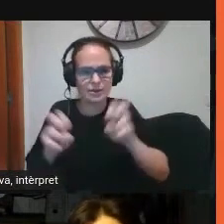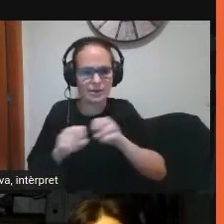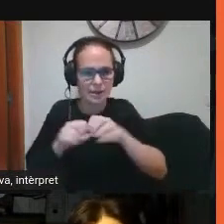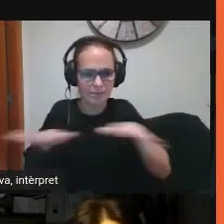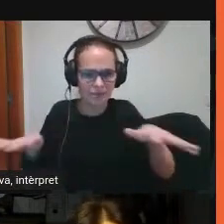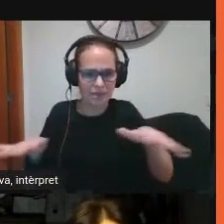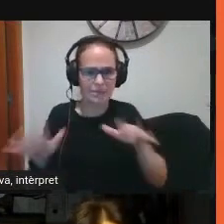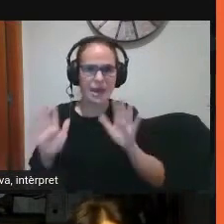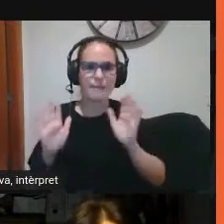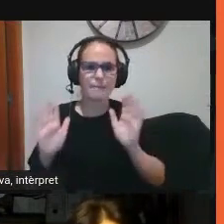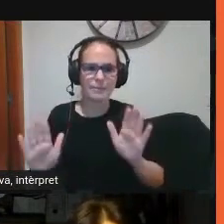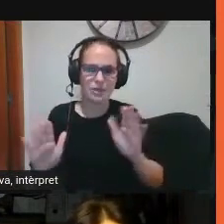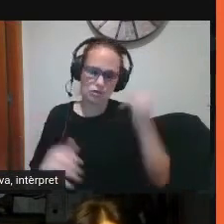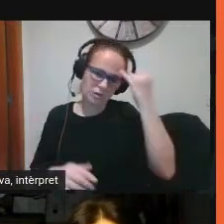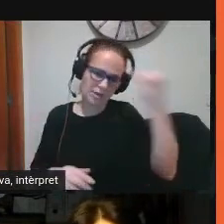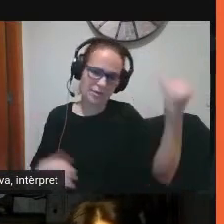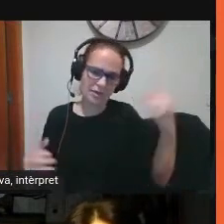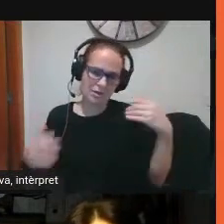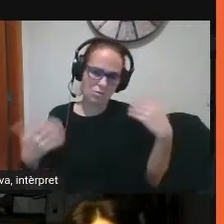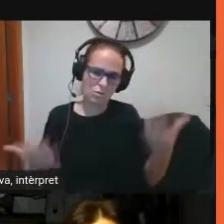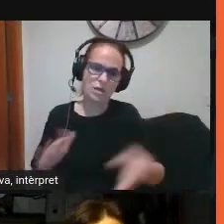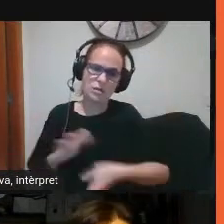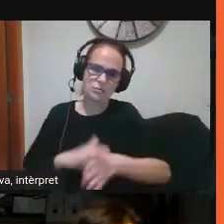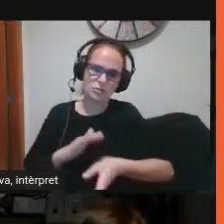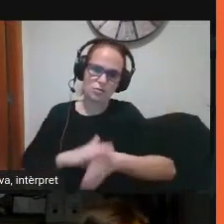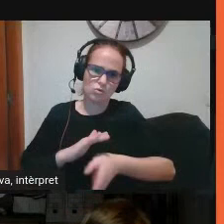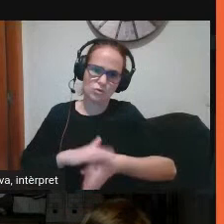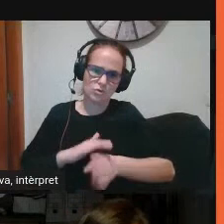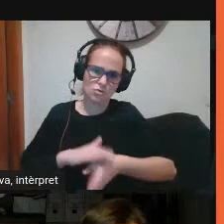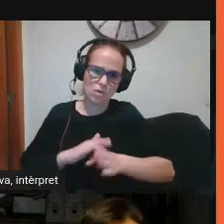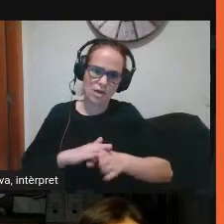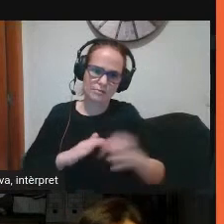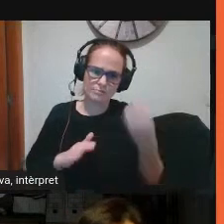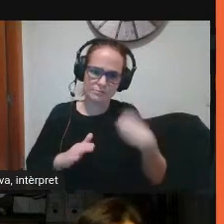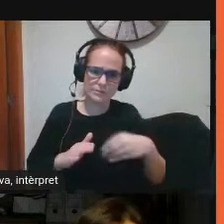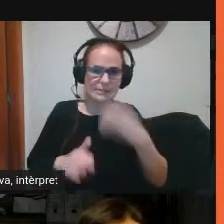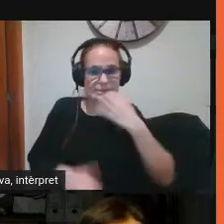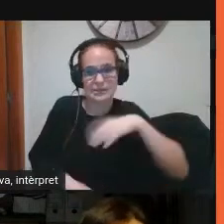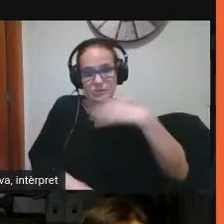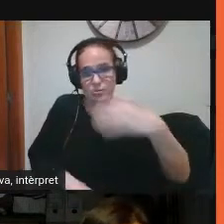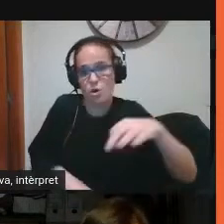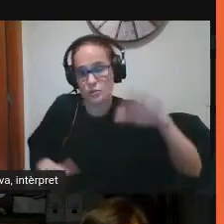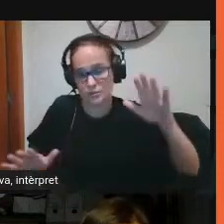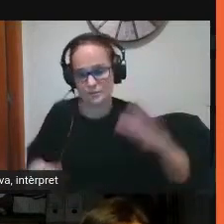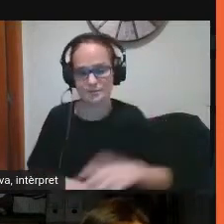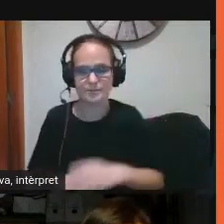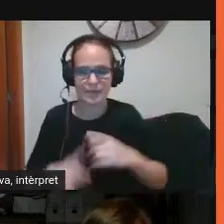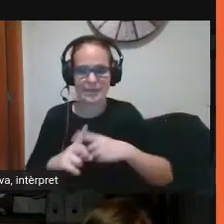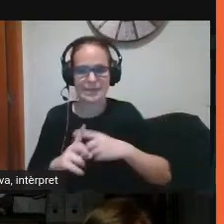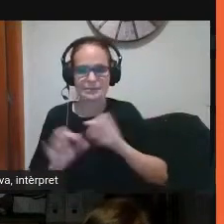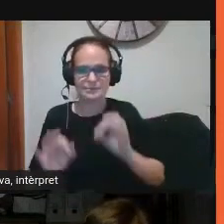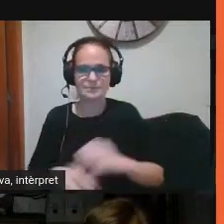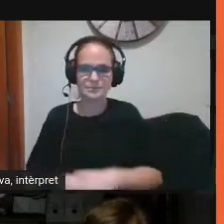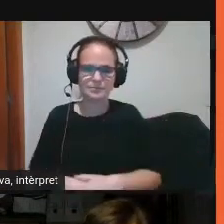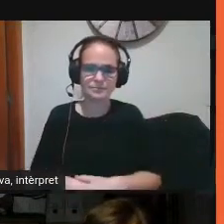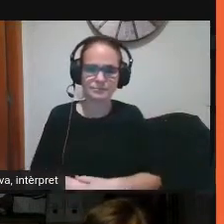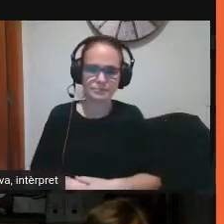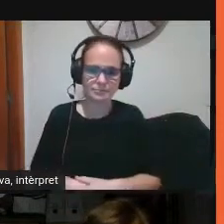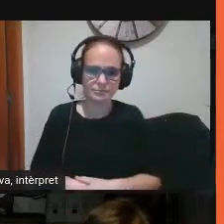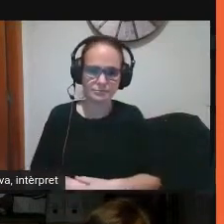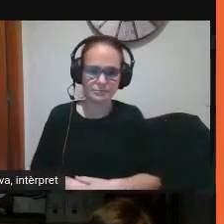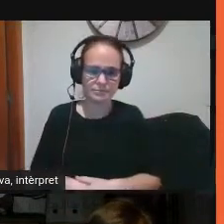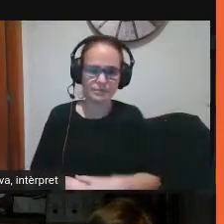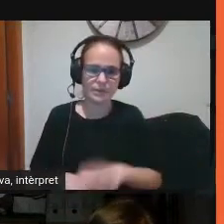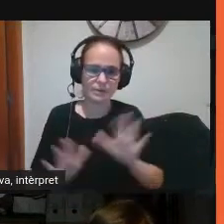però que la idea és continuar en la mesura que es pugui llavors el que sí que tenim